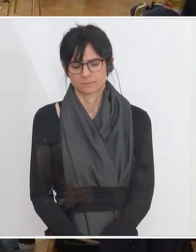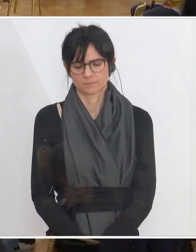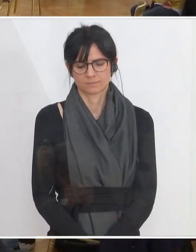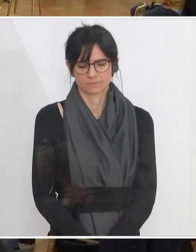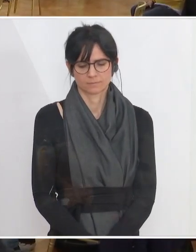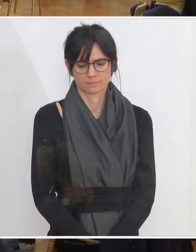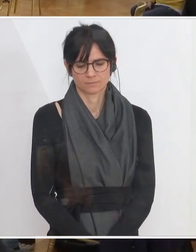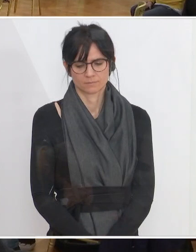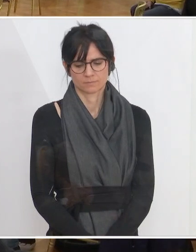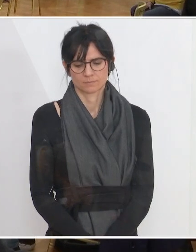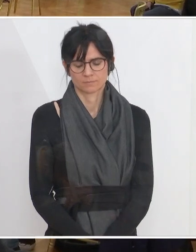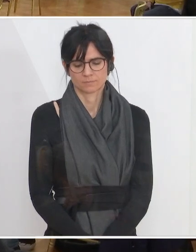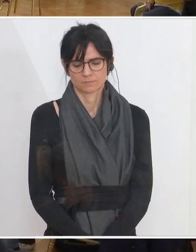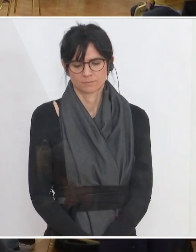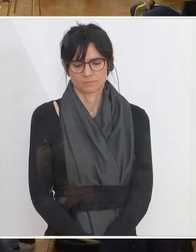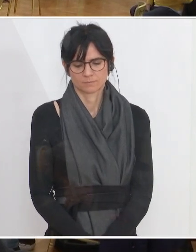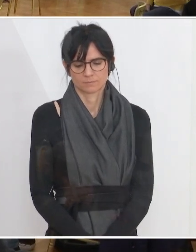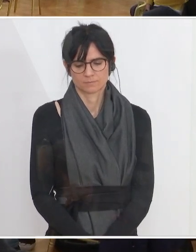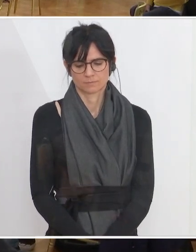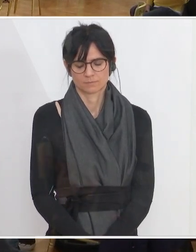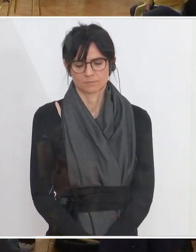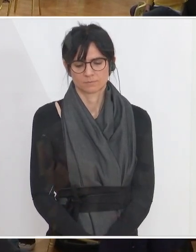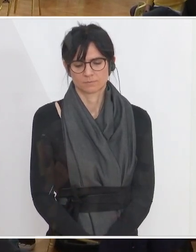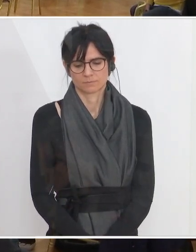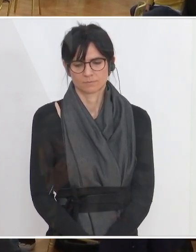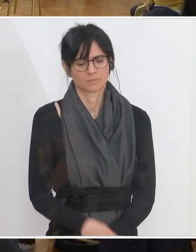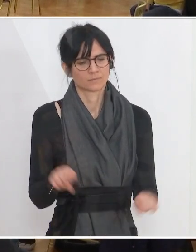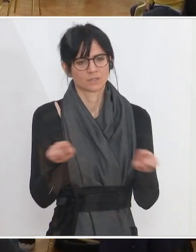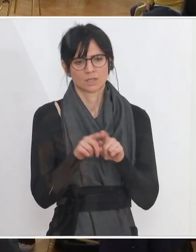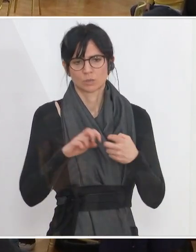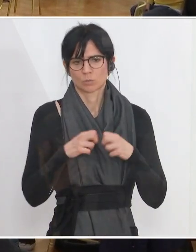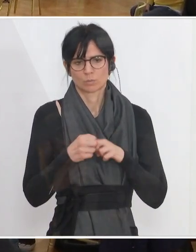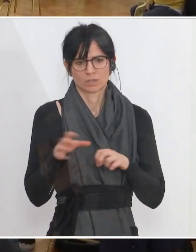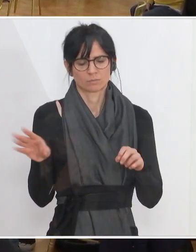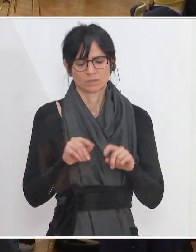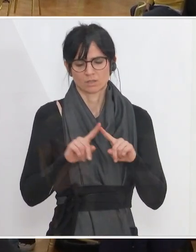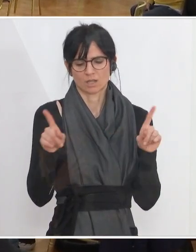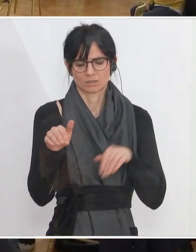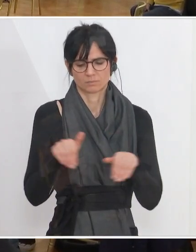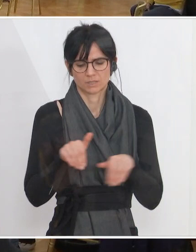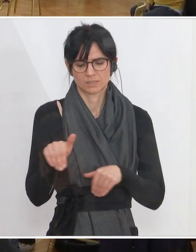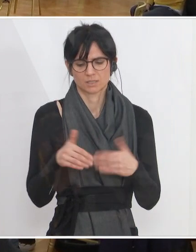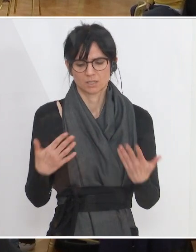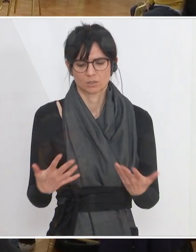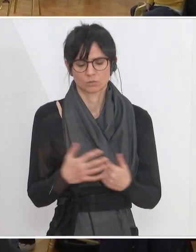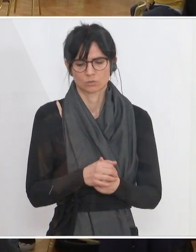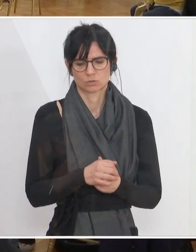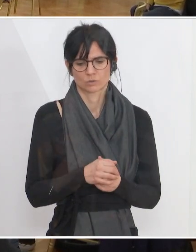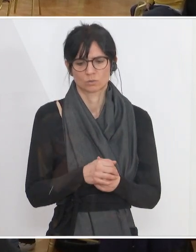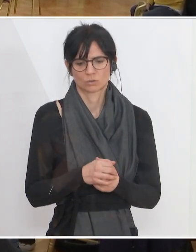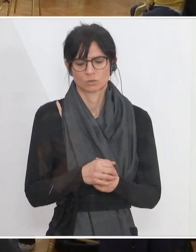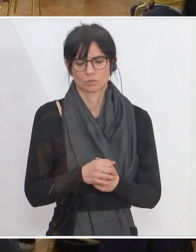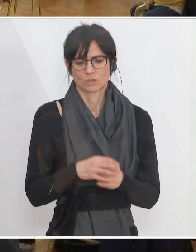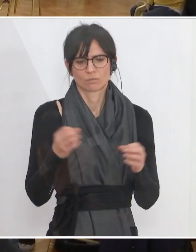Gibt es noch weitere Fragen, weil Sie gesagt haben... Wir haben auch gleiche Probleme mit anderen Ministerien. Die